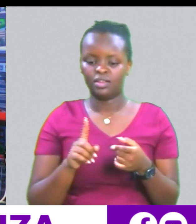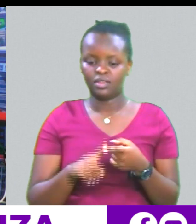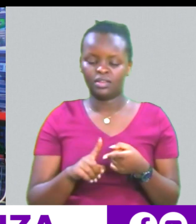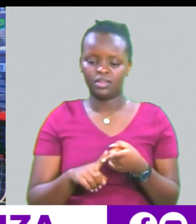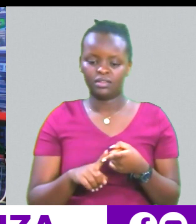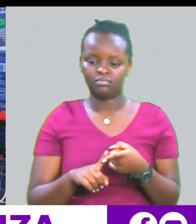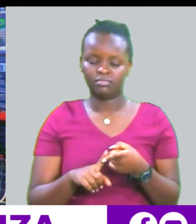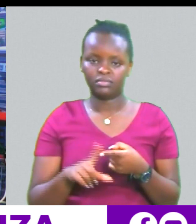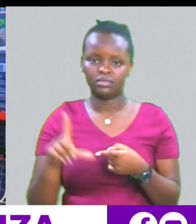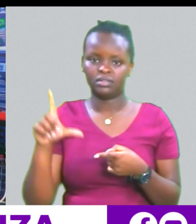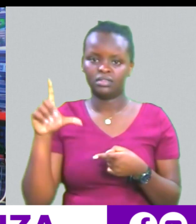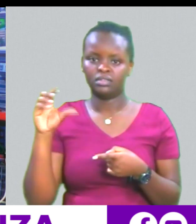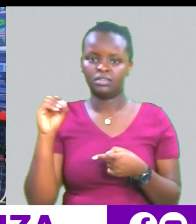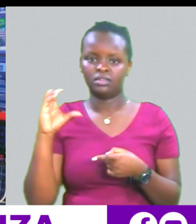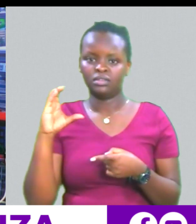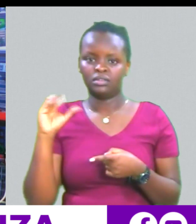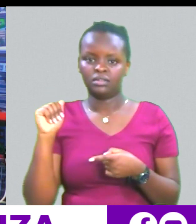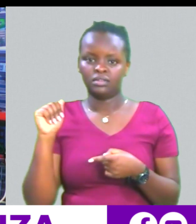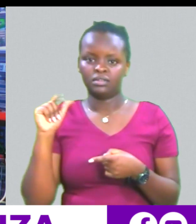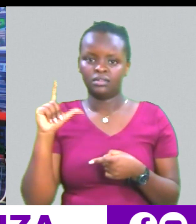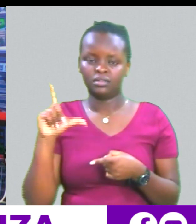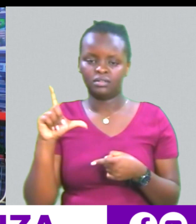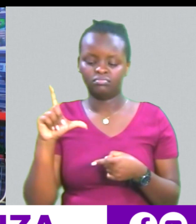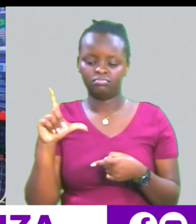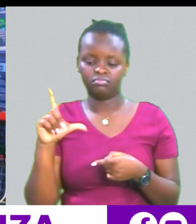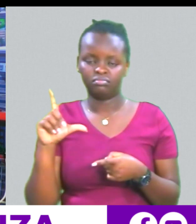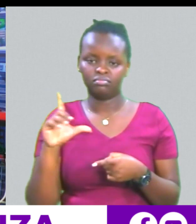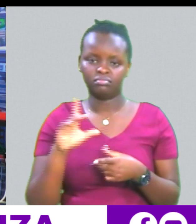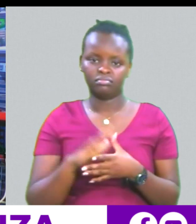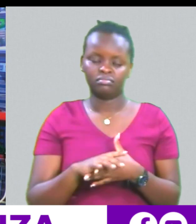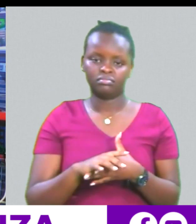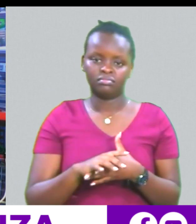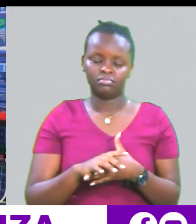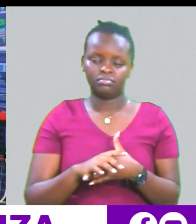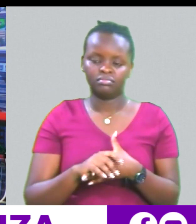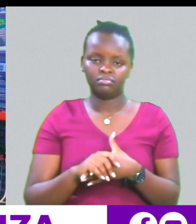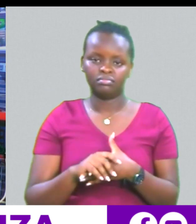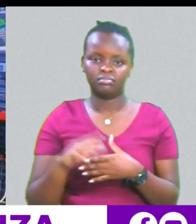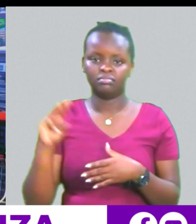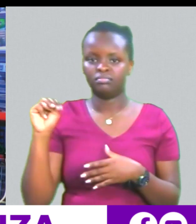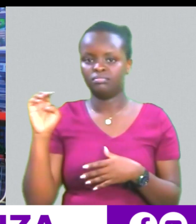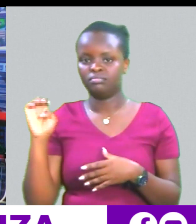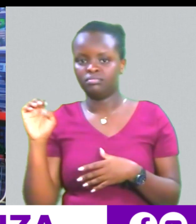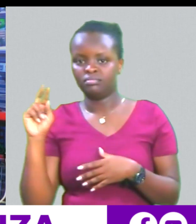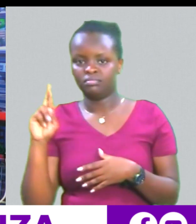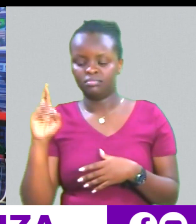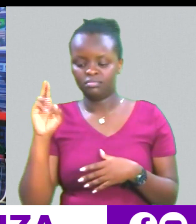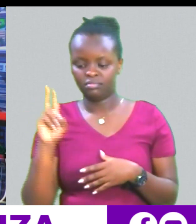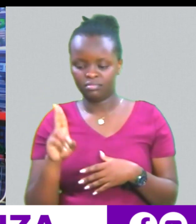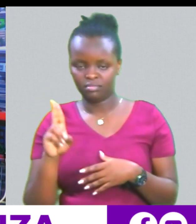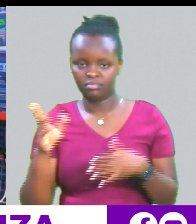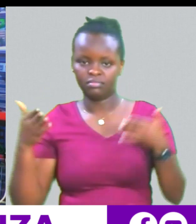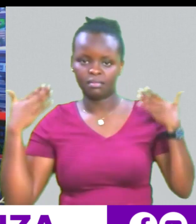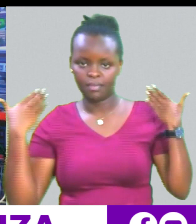nyingia magia kayu nyingia ken nyingia ka neneku language, kimeru misi juwangi zongo mami, nasizipendi you know kwa sababu wakua